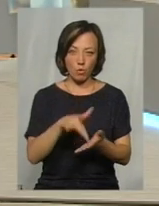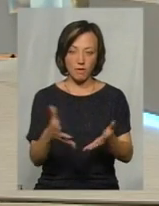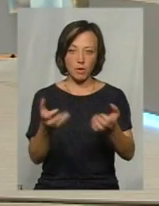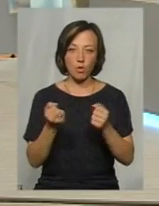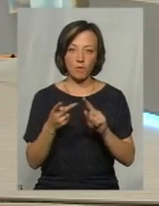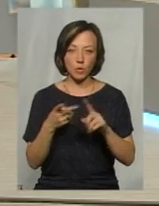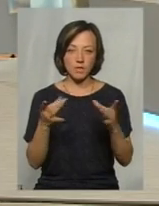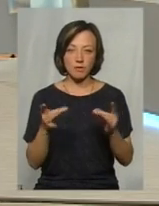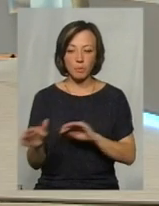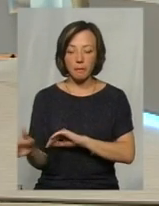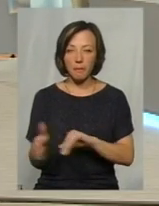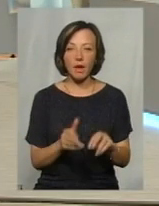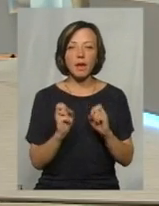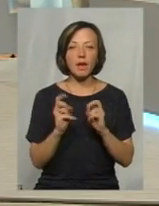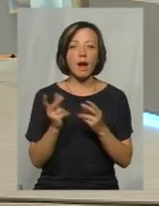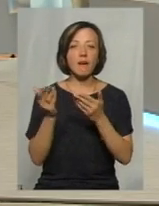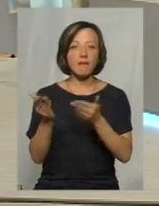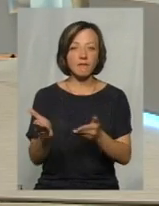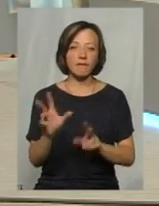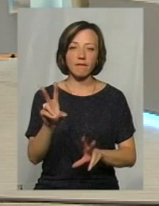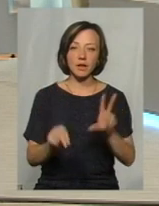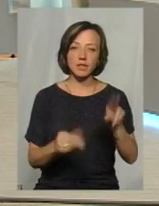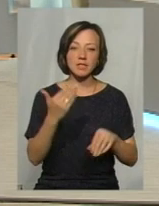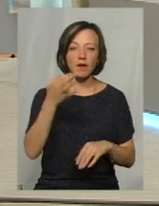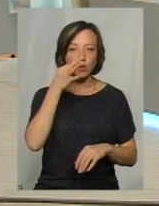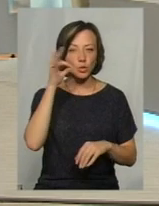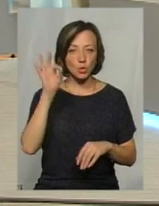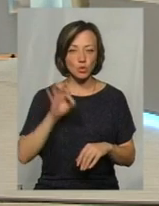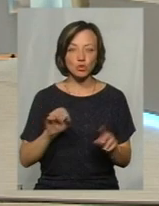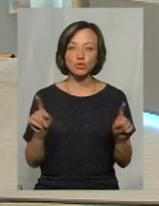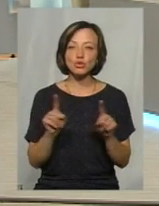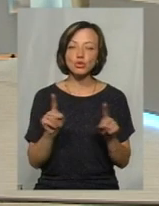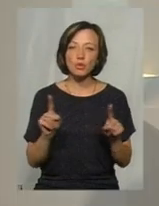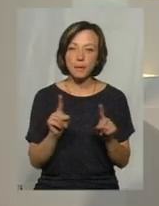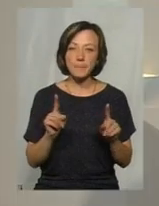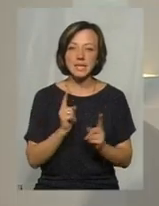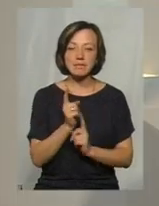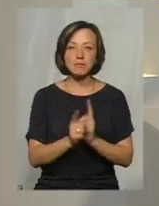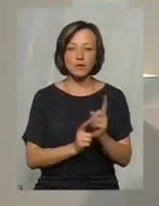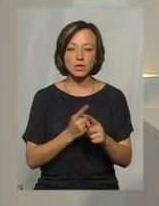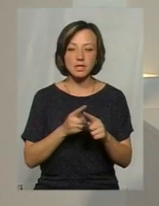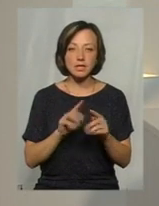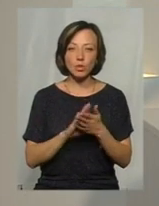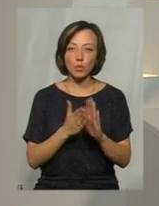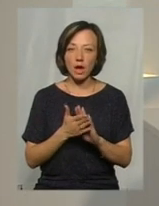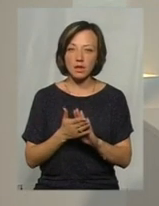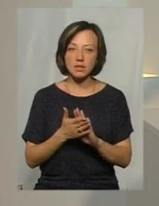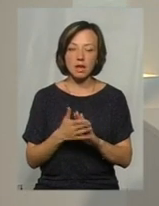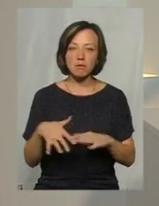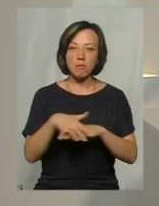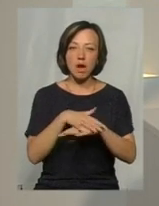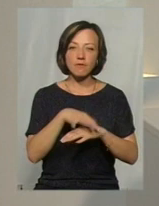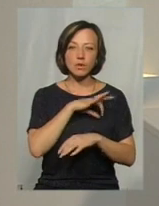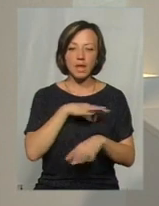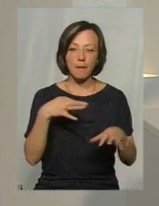Пані Наталі, як Ви вважаєте, знову ж таки, вже з Вашого досвіду, щоб змінювати оцю ситуацію з масовим використанням